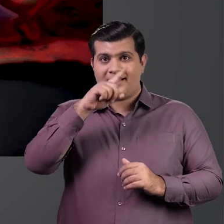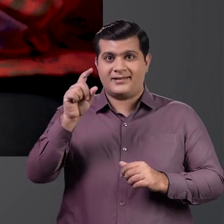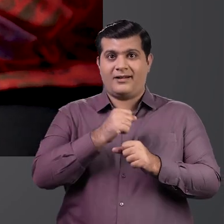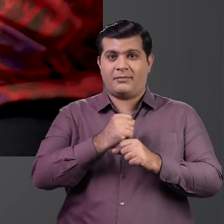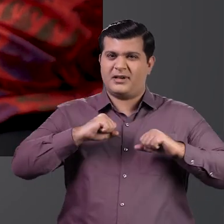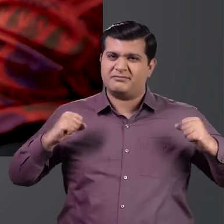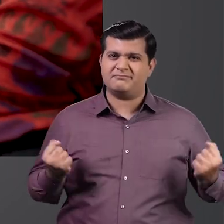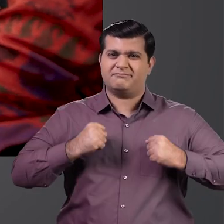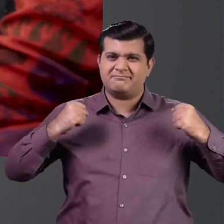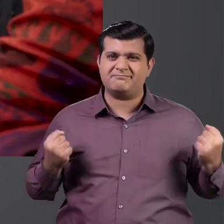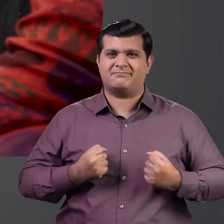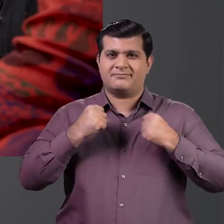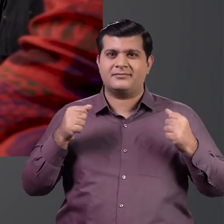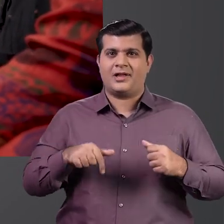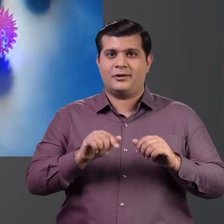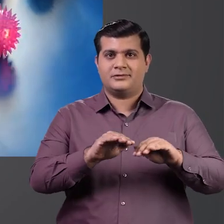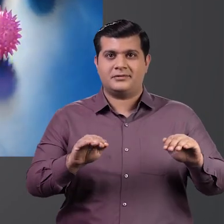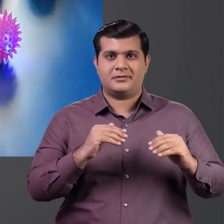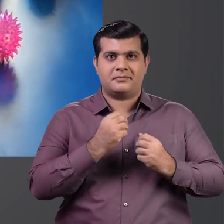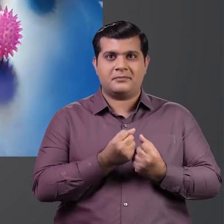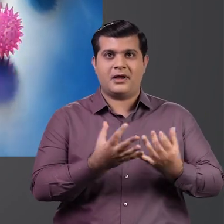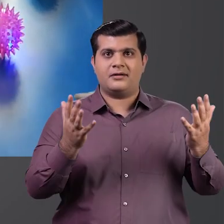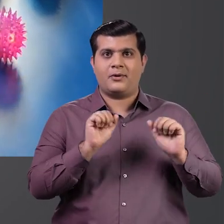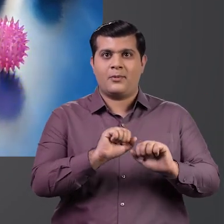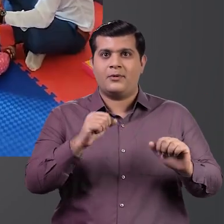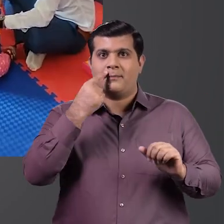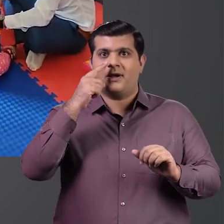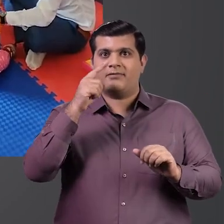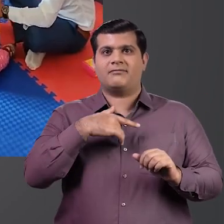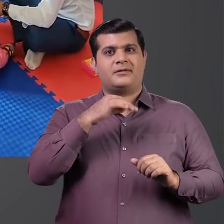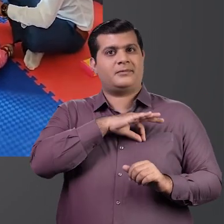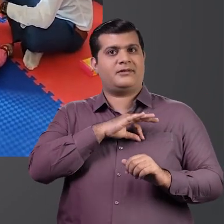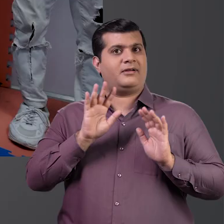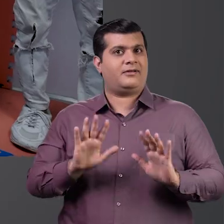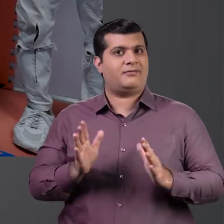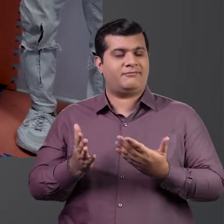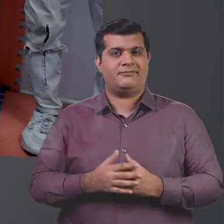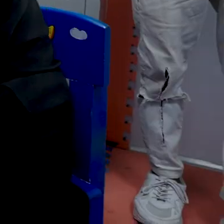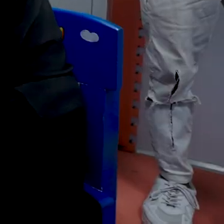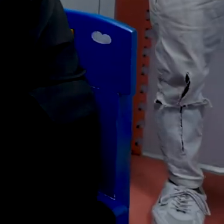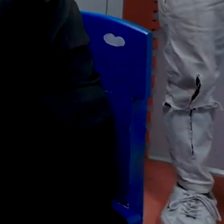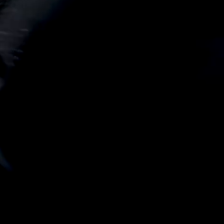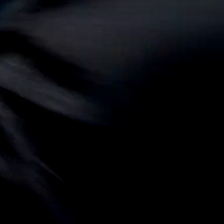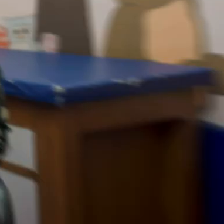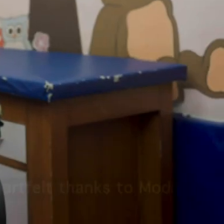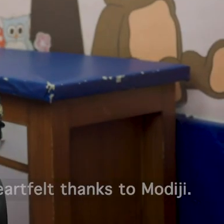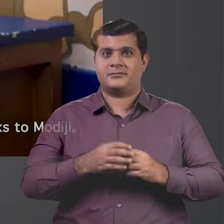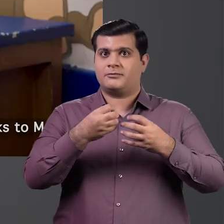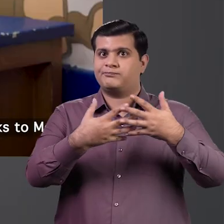भारत सरकार के अथक प्रियासों से आज लाखों बच्चे और उनके अभिभावक लाभानवित हुए है